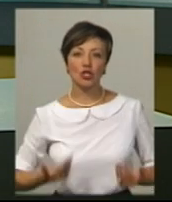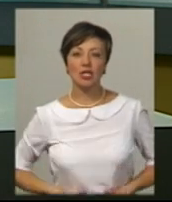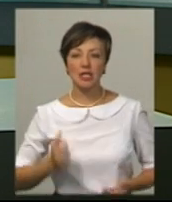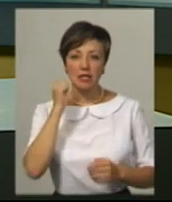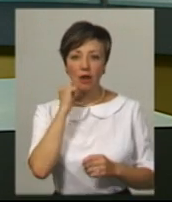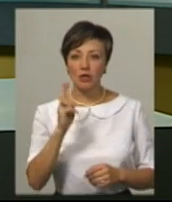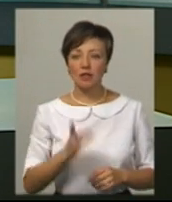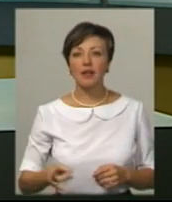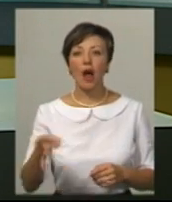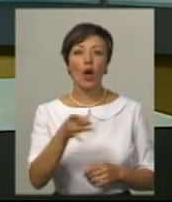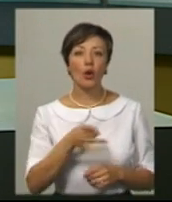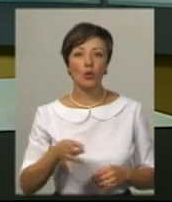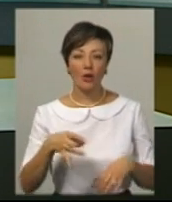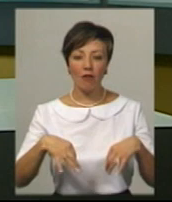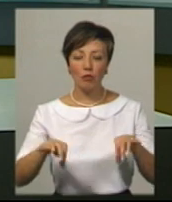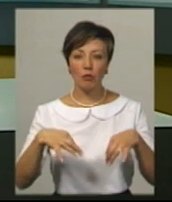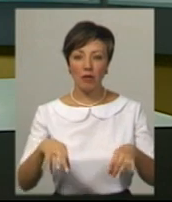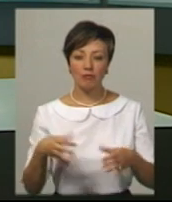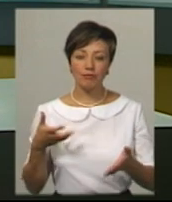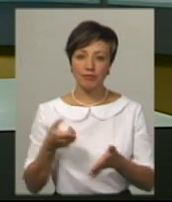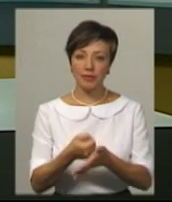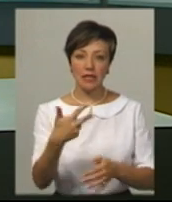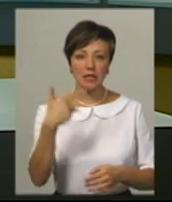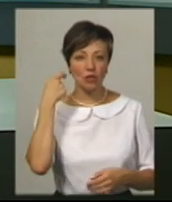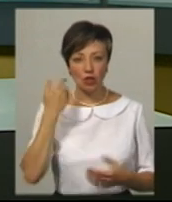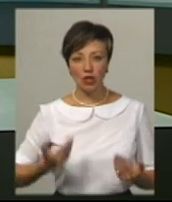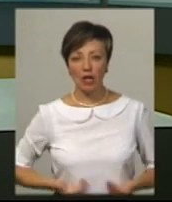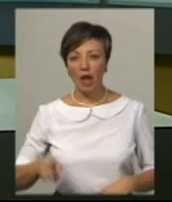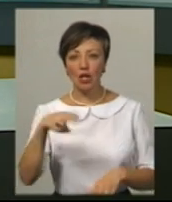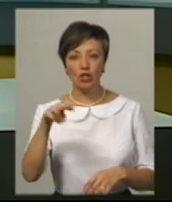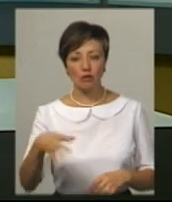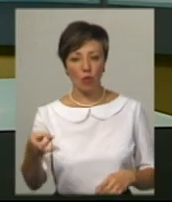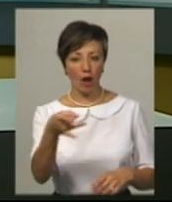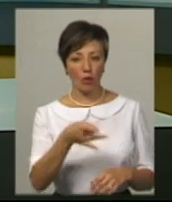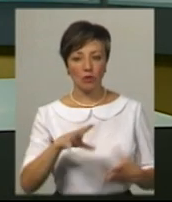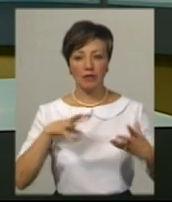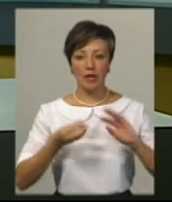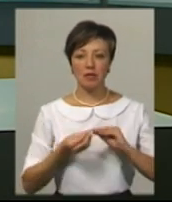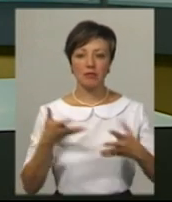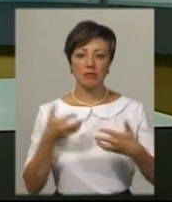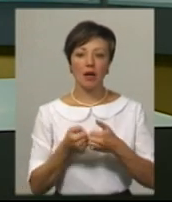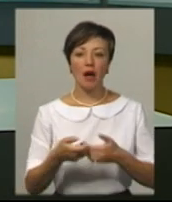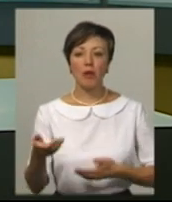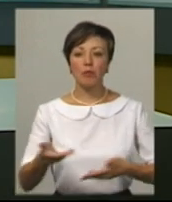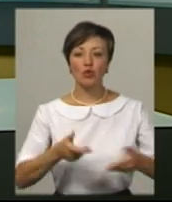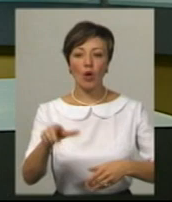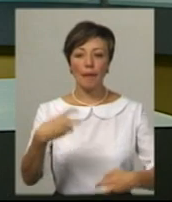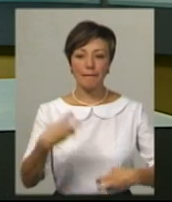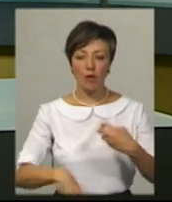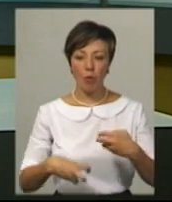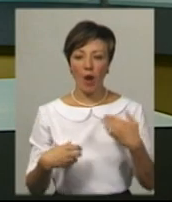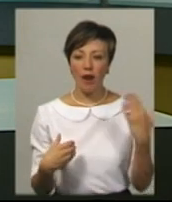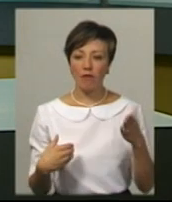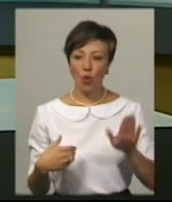Старокостянтинівського району автомобілем наїхав на 30-річного жителя Дорожнянського району. Внаслідок ДТП пішохід отримав перелом лівої